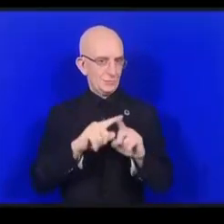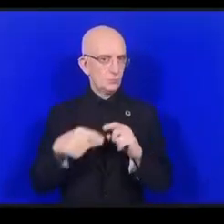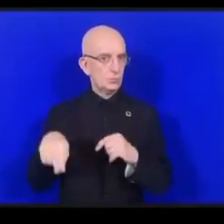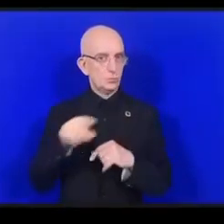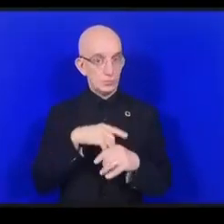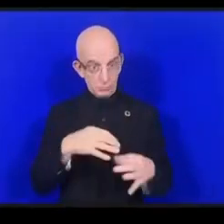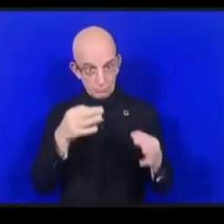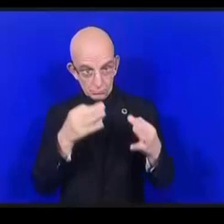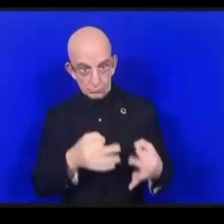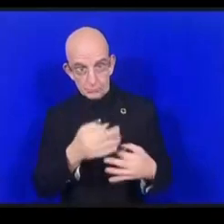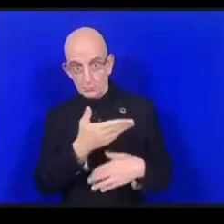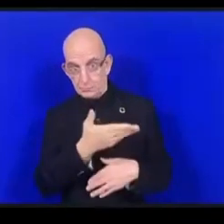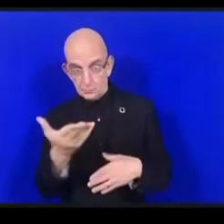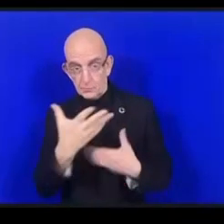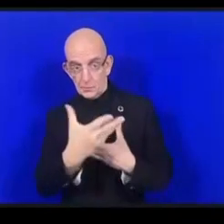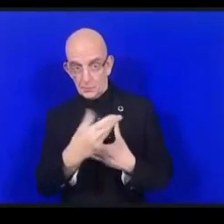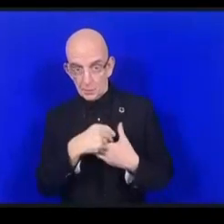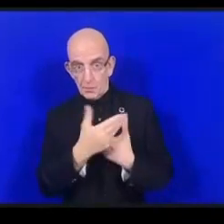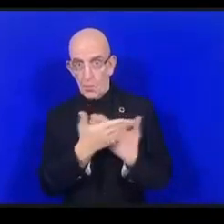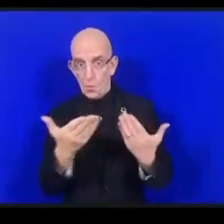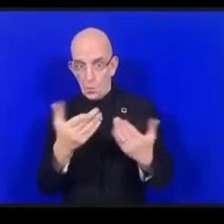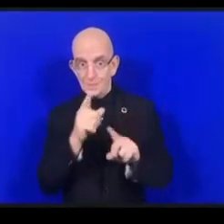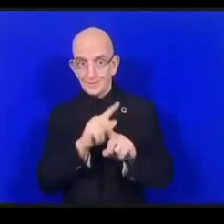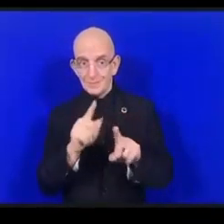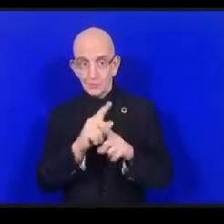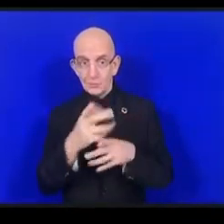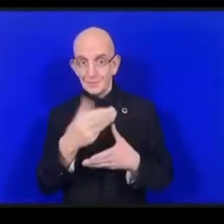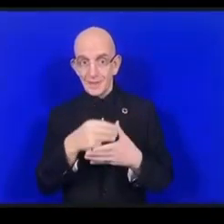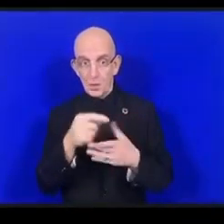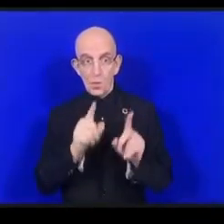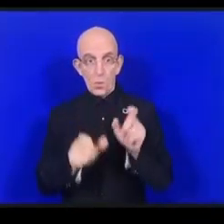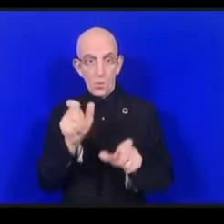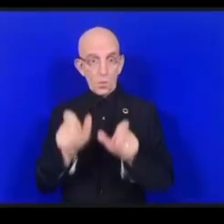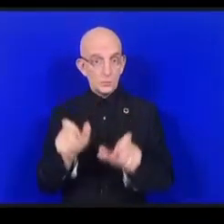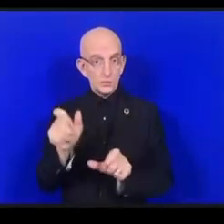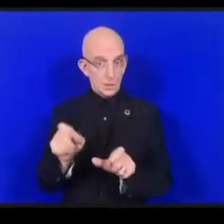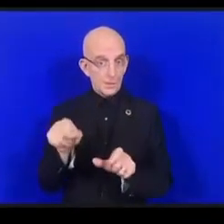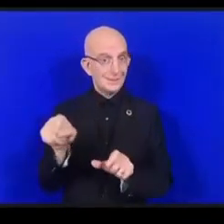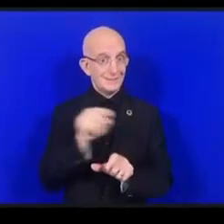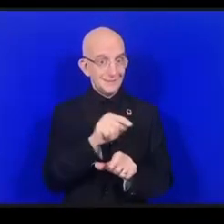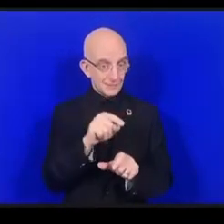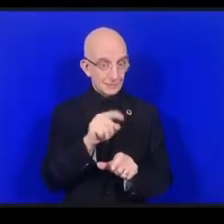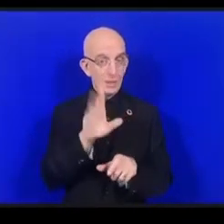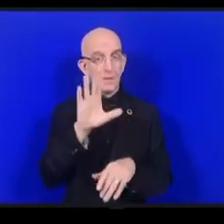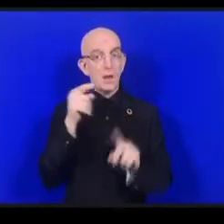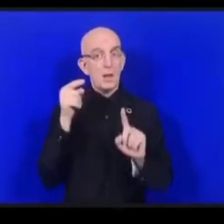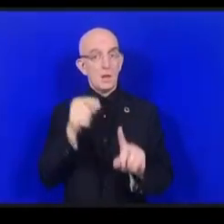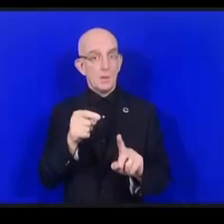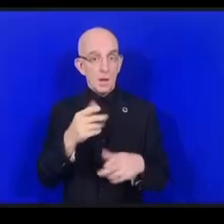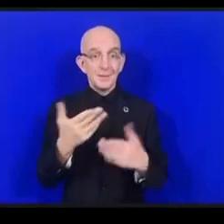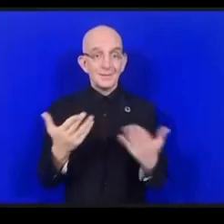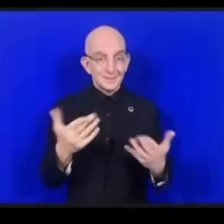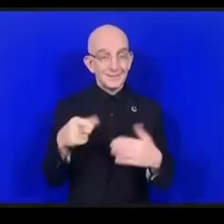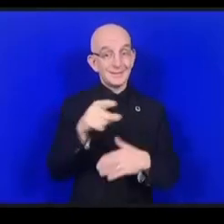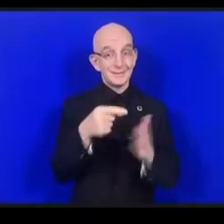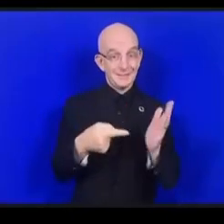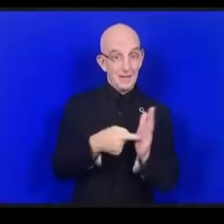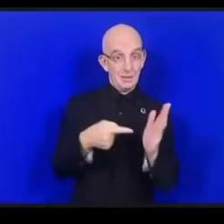المصلحة ذوي الاختصاص أيضا يجب أن يكون هناك